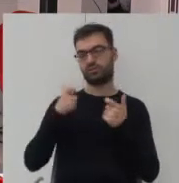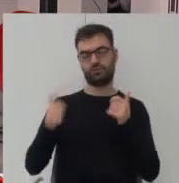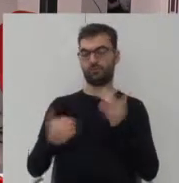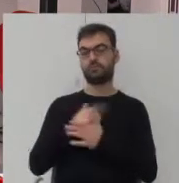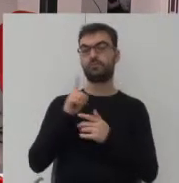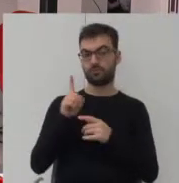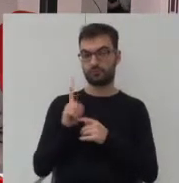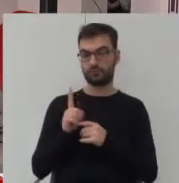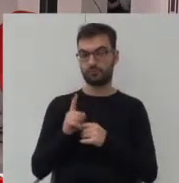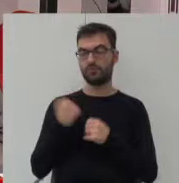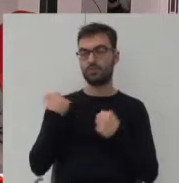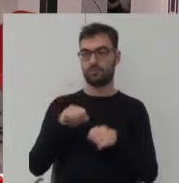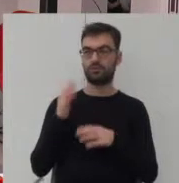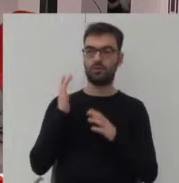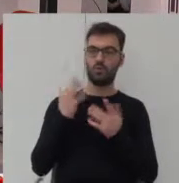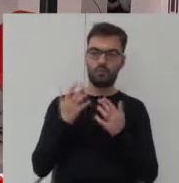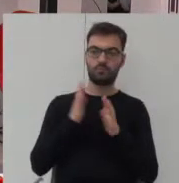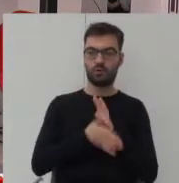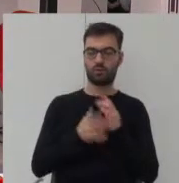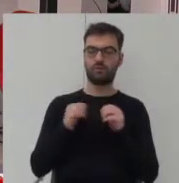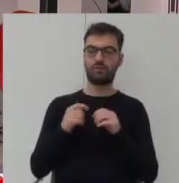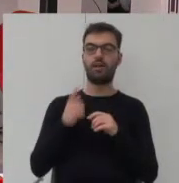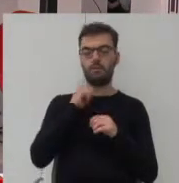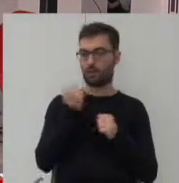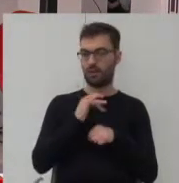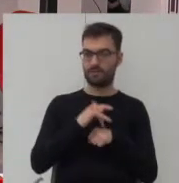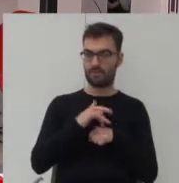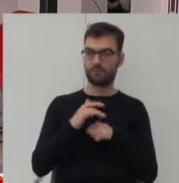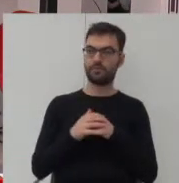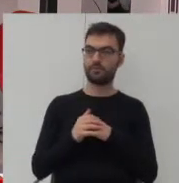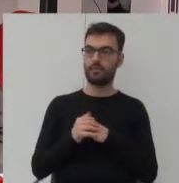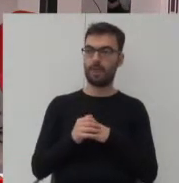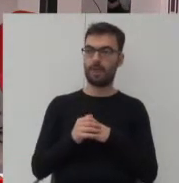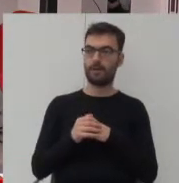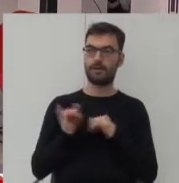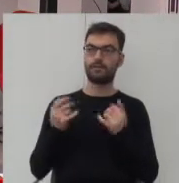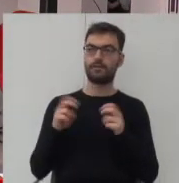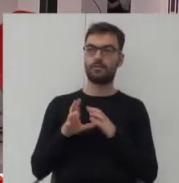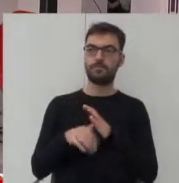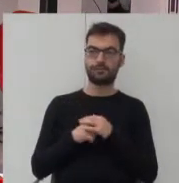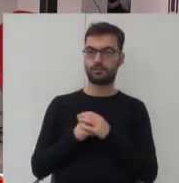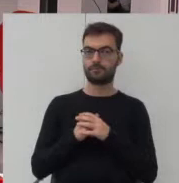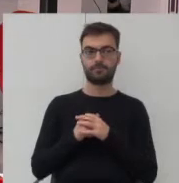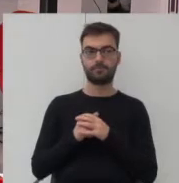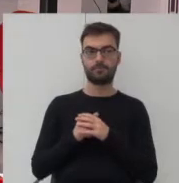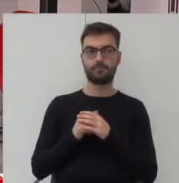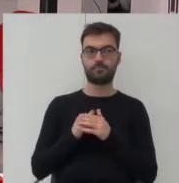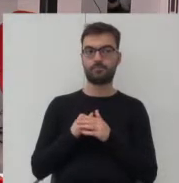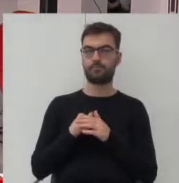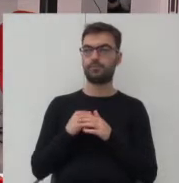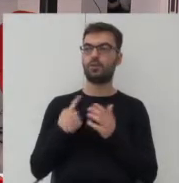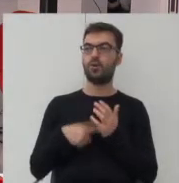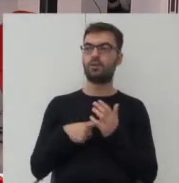aczkolwiek bardzo proste działanie, a bardzo efektywne, jeżeli chodzi o utworzenie miasta. Oraz ostatni